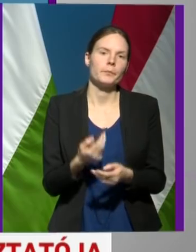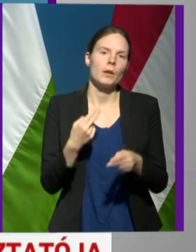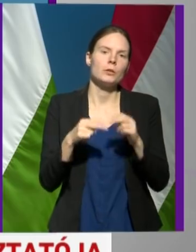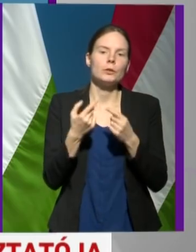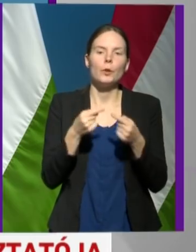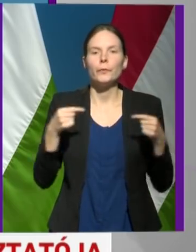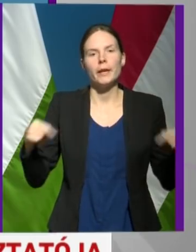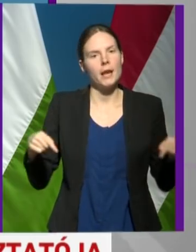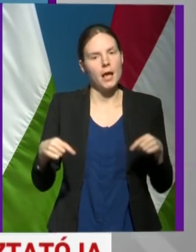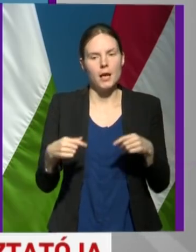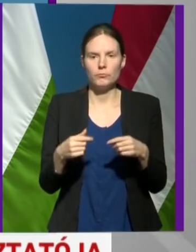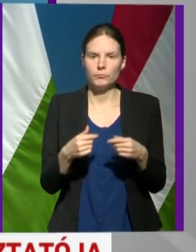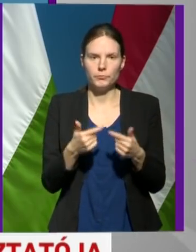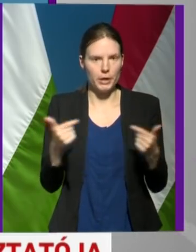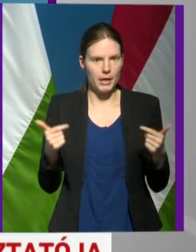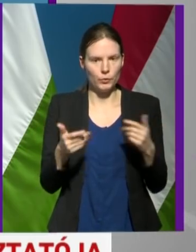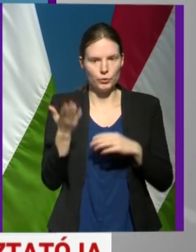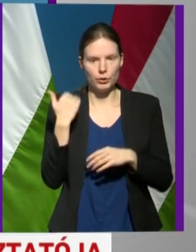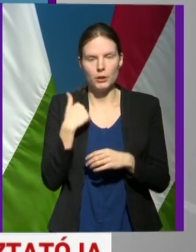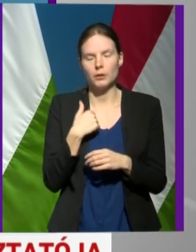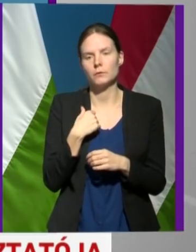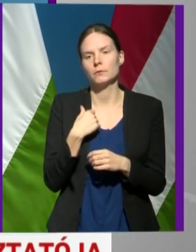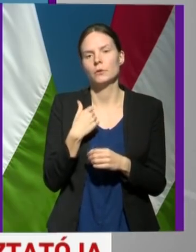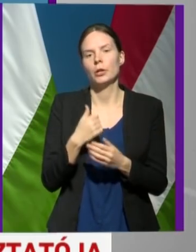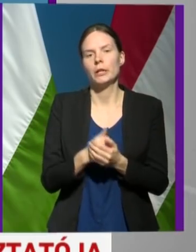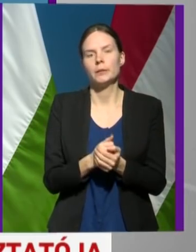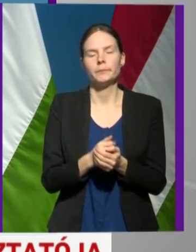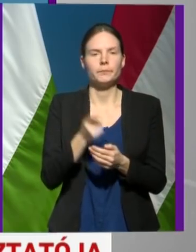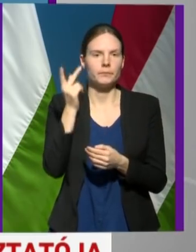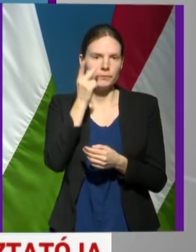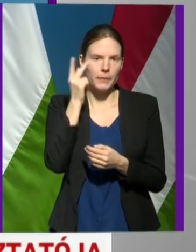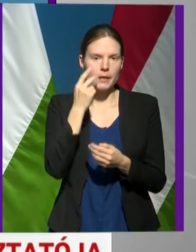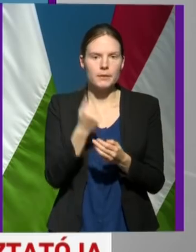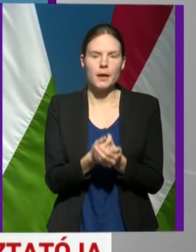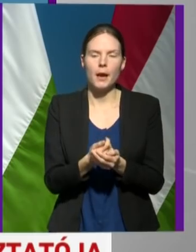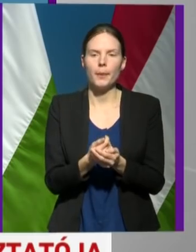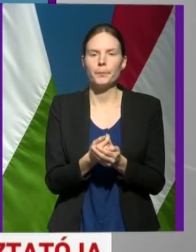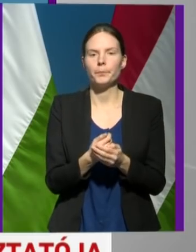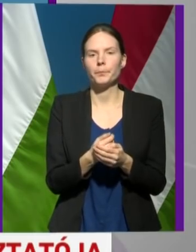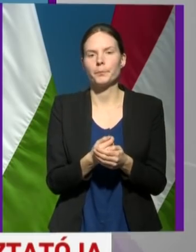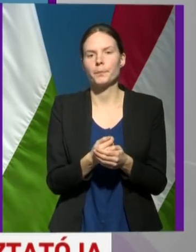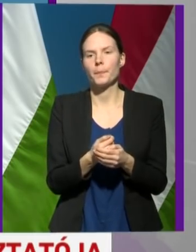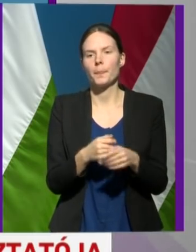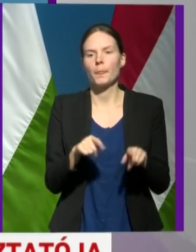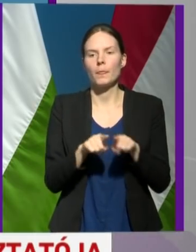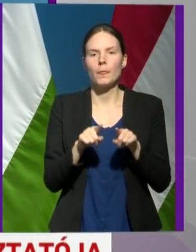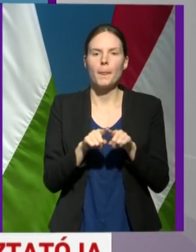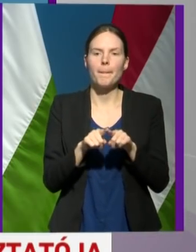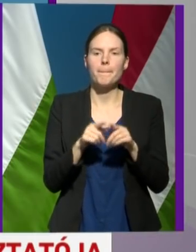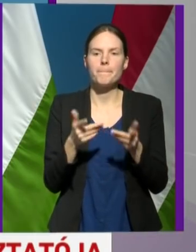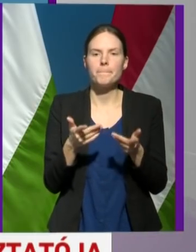Többféle verziót, többféle lehetőséget dolgoztunk ki. Ez természetesen egészen addig terjedt, hogy